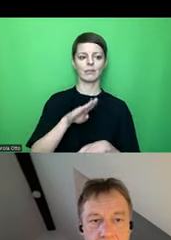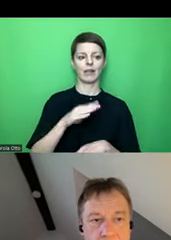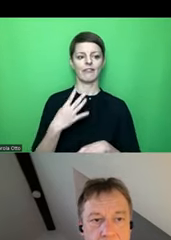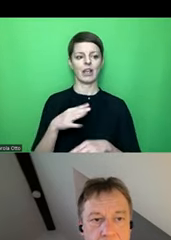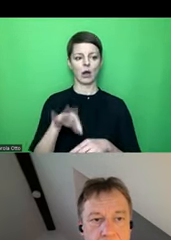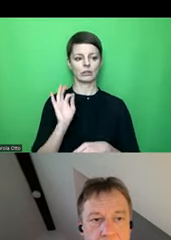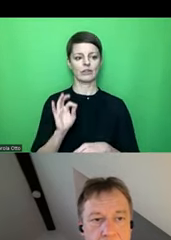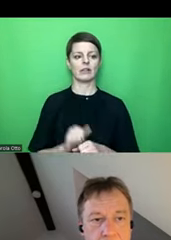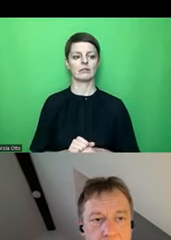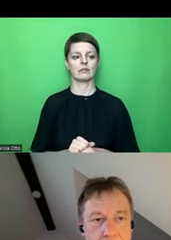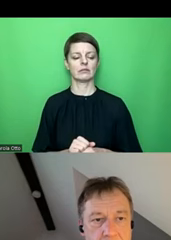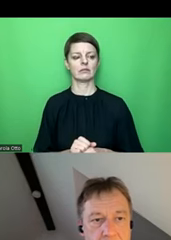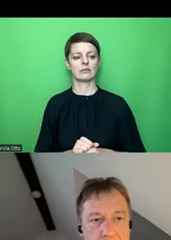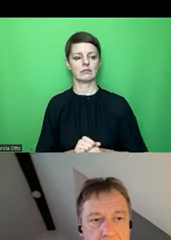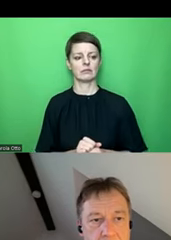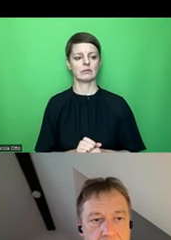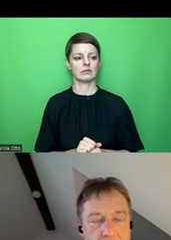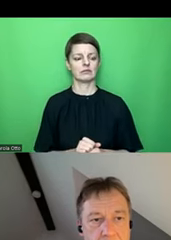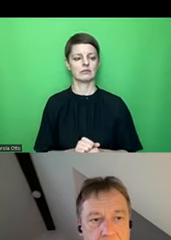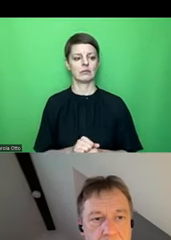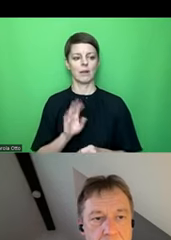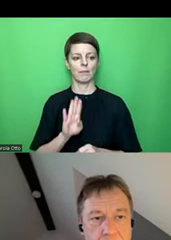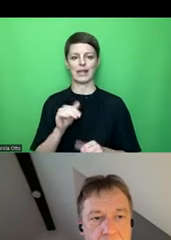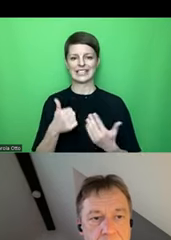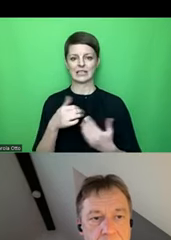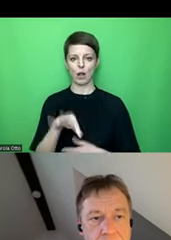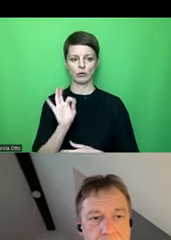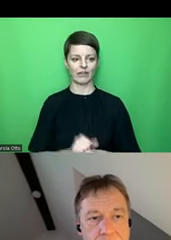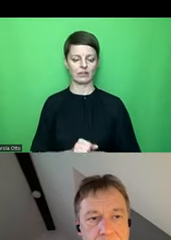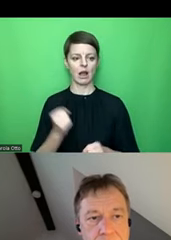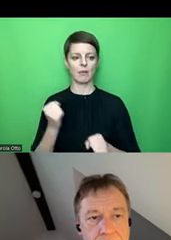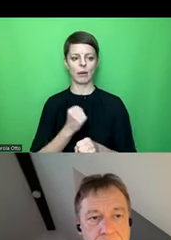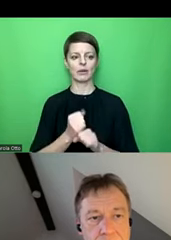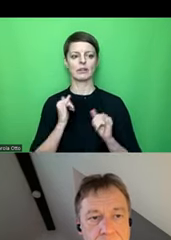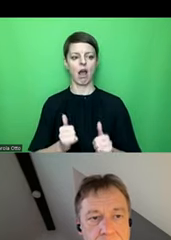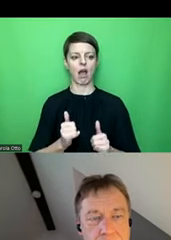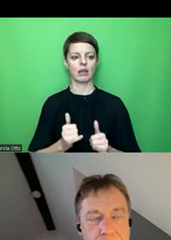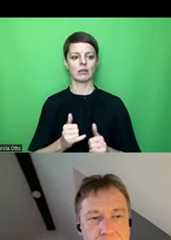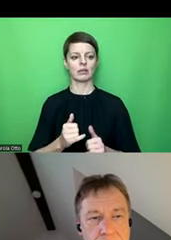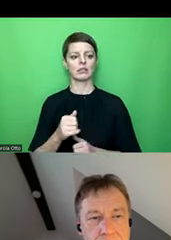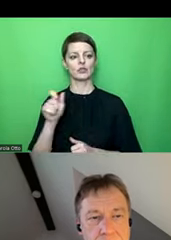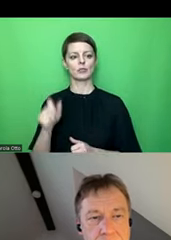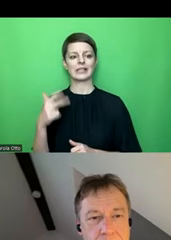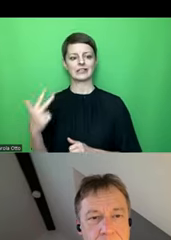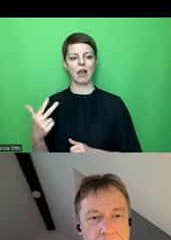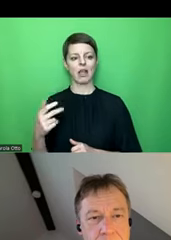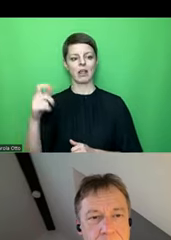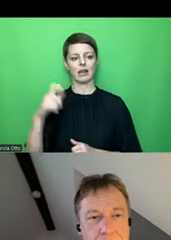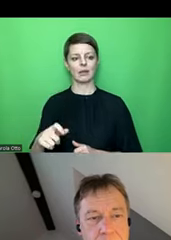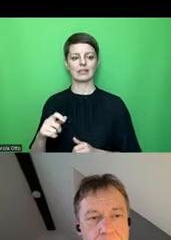ausgewählt Nein W6 ausgewählt bearbeitbar Spalte 3 Zeile 7 Element